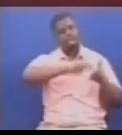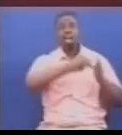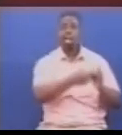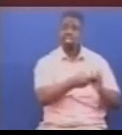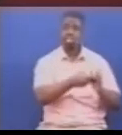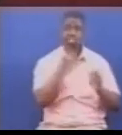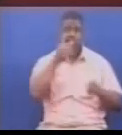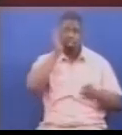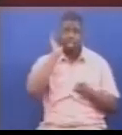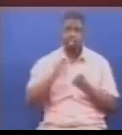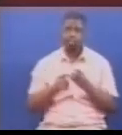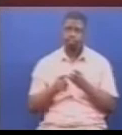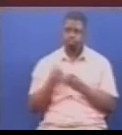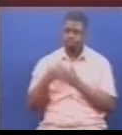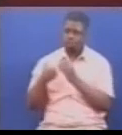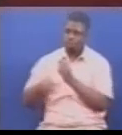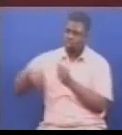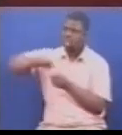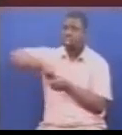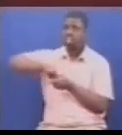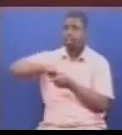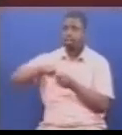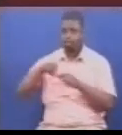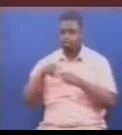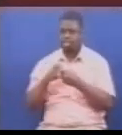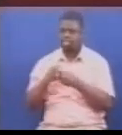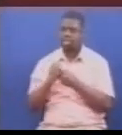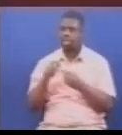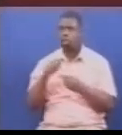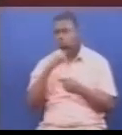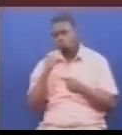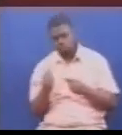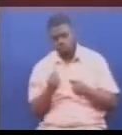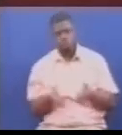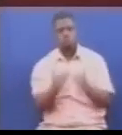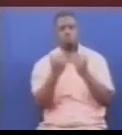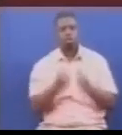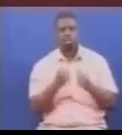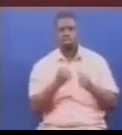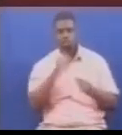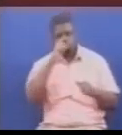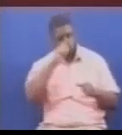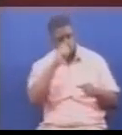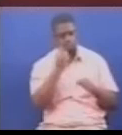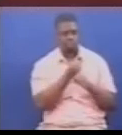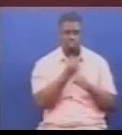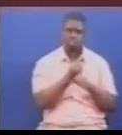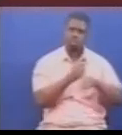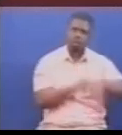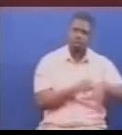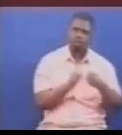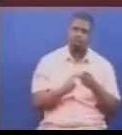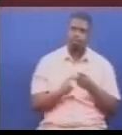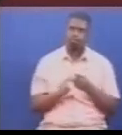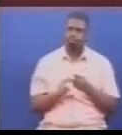serikali katika kuongeza mashine za kutosha, ilikuwezesha uchunguzi ufanyike kwa wakati, kwa vilelezo vya